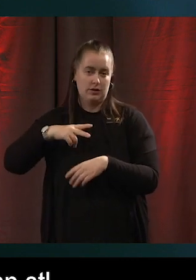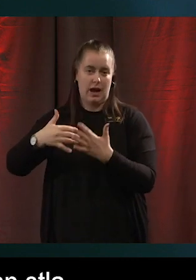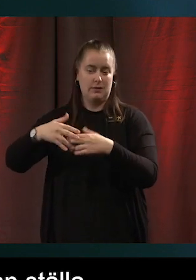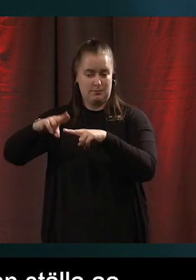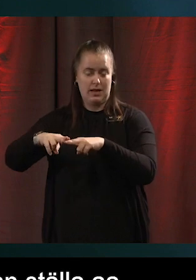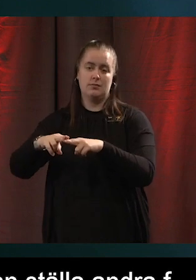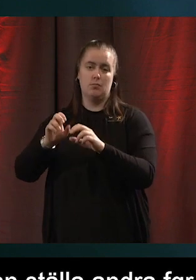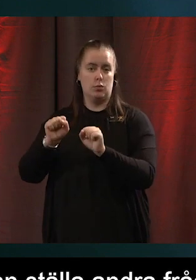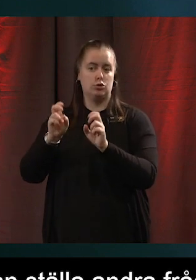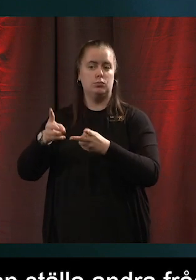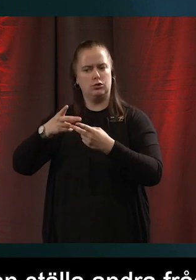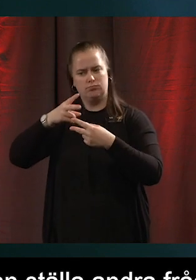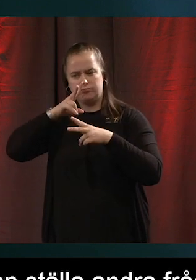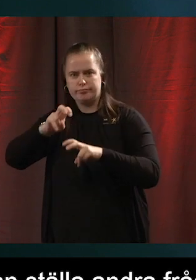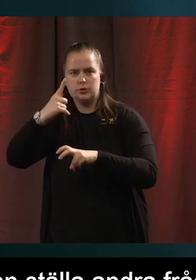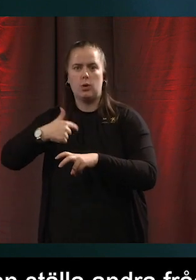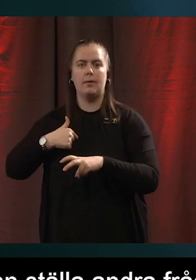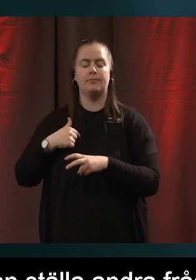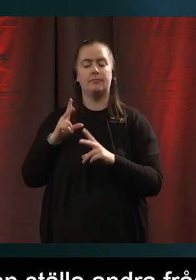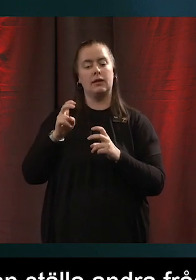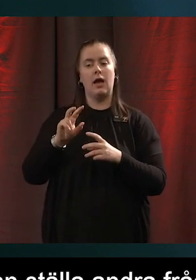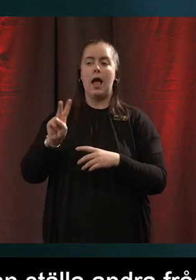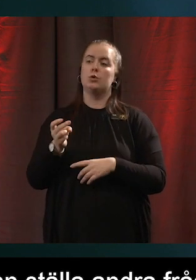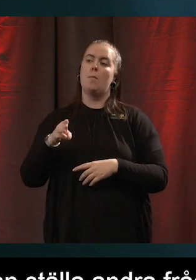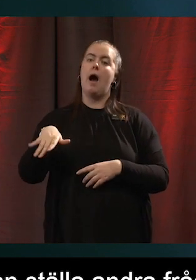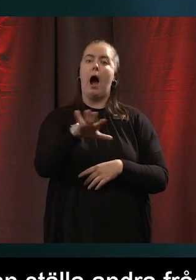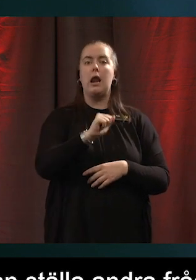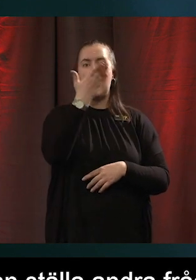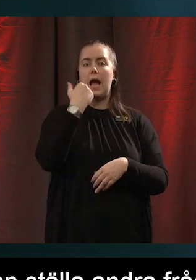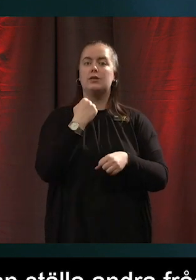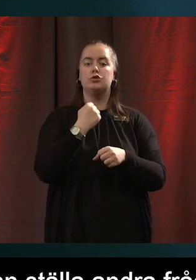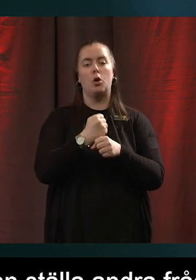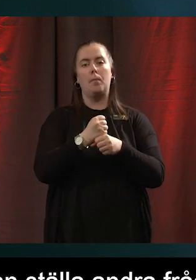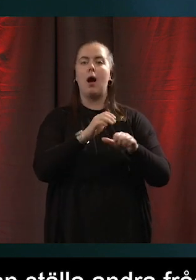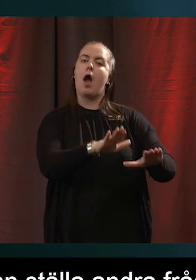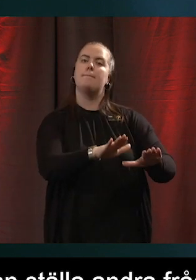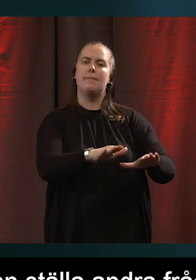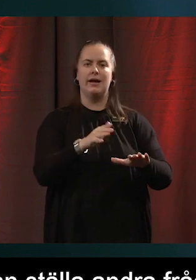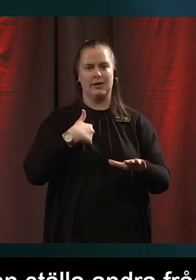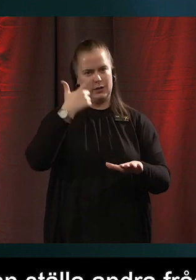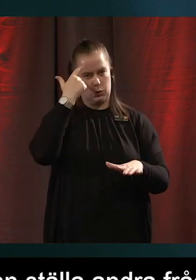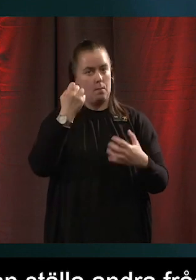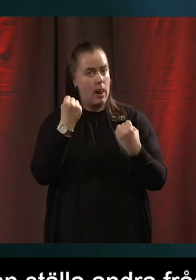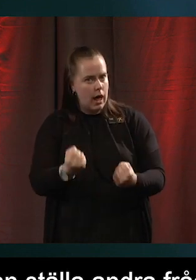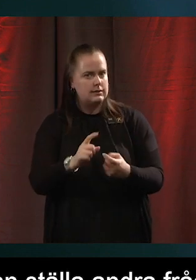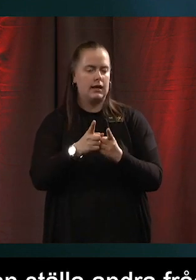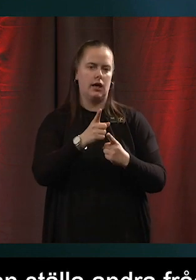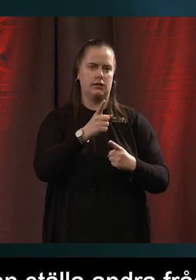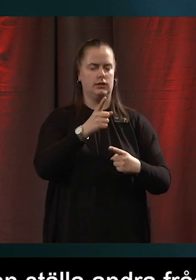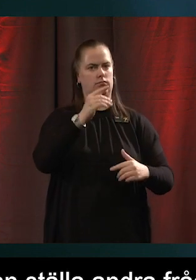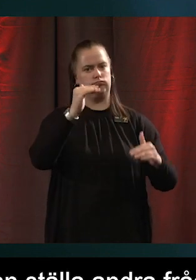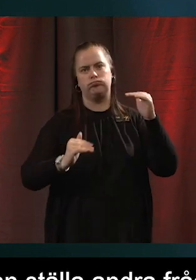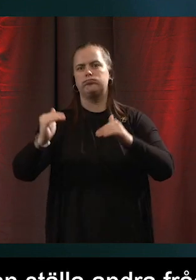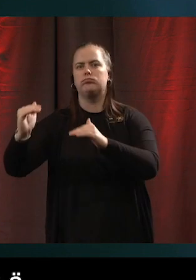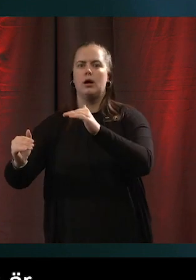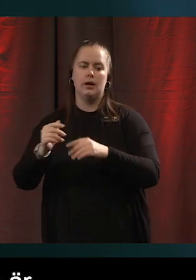som jobbar hemifrån. Även om alla kan jobba hemifrån så är det kanske så att belastningen är ojämnt fördelad mellan till exempel de som har små